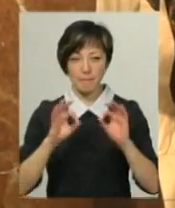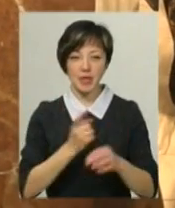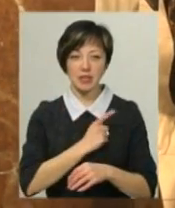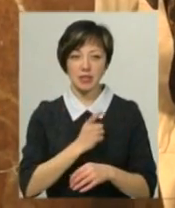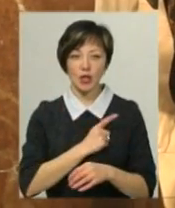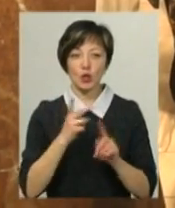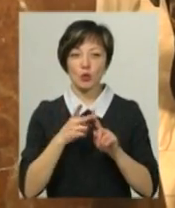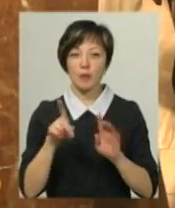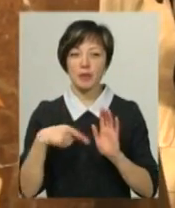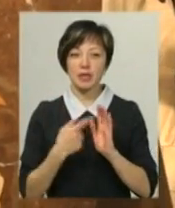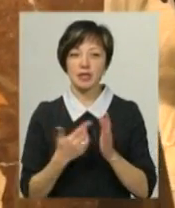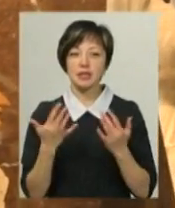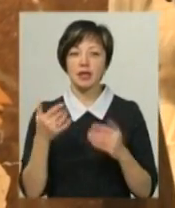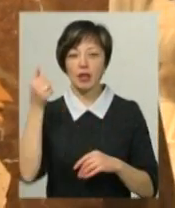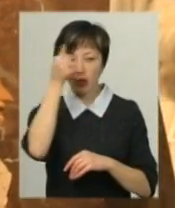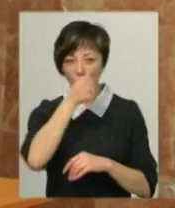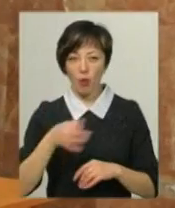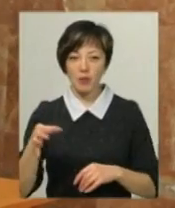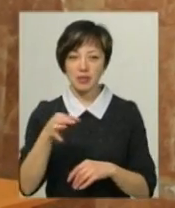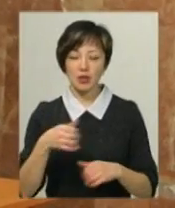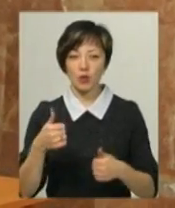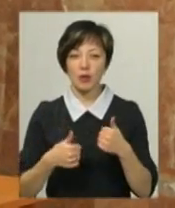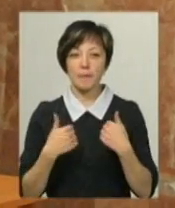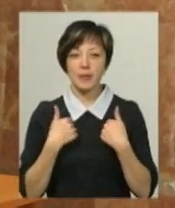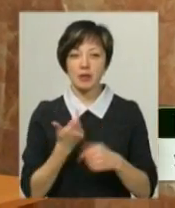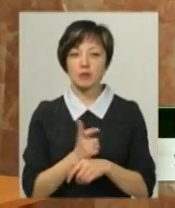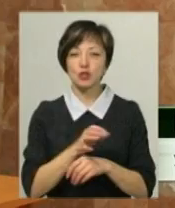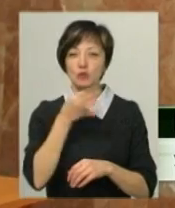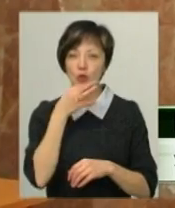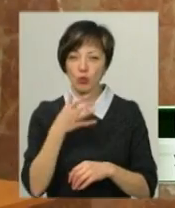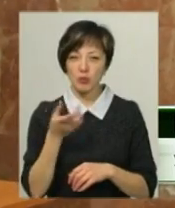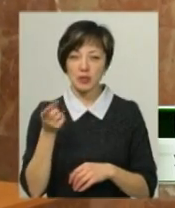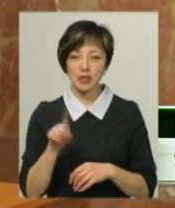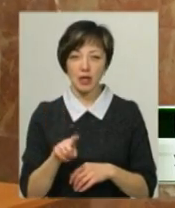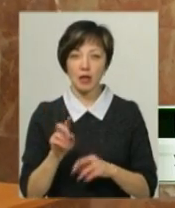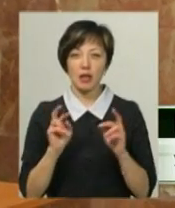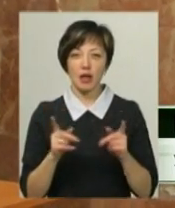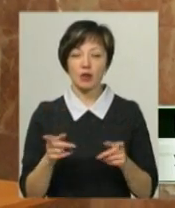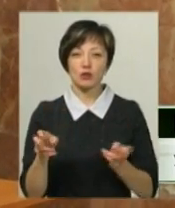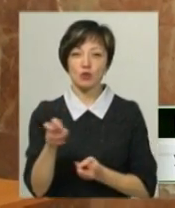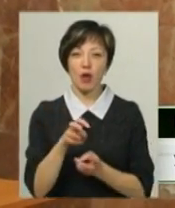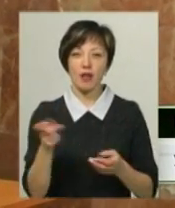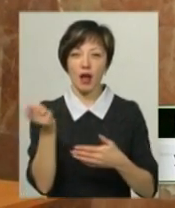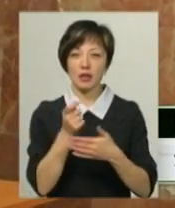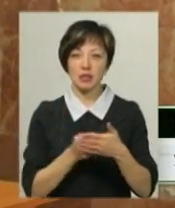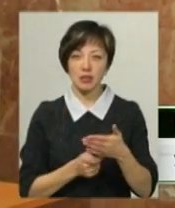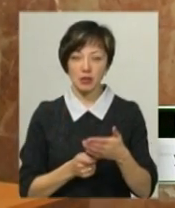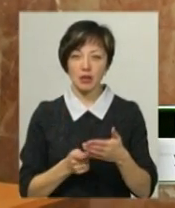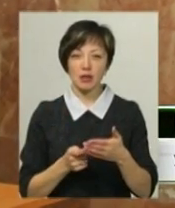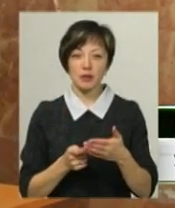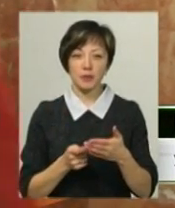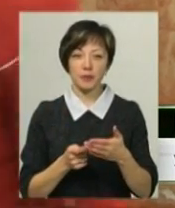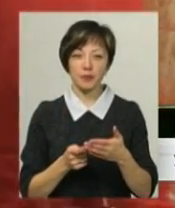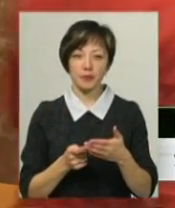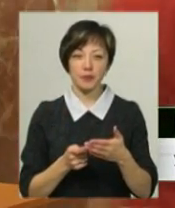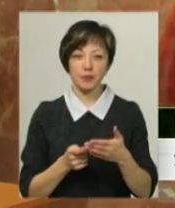років проводиться областив мистецький конкурс? Мені більше сподобалося те, як ми шукали картину Миколая Глушенка по даті.